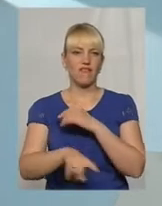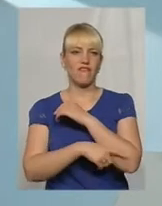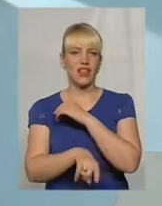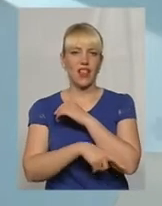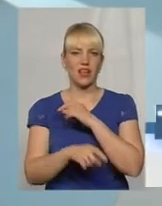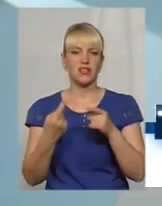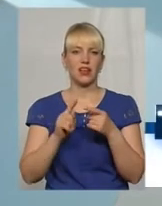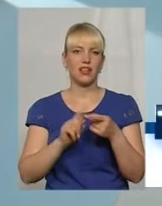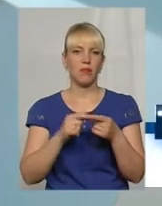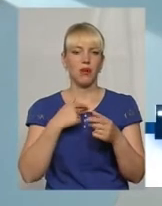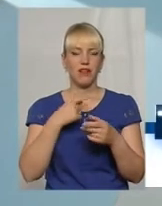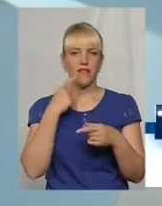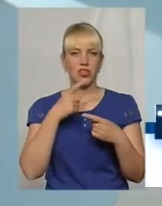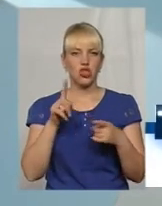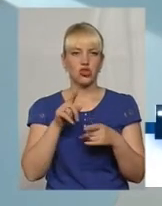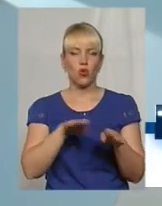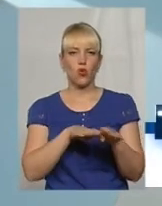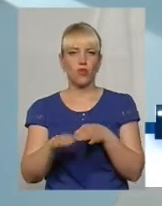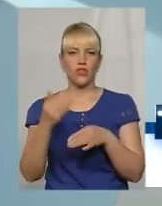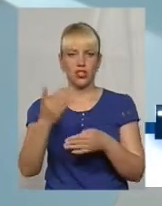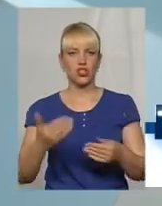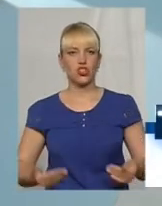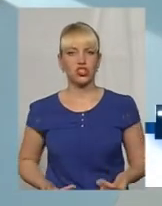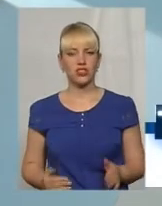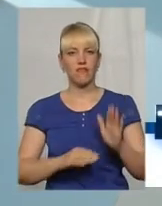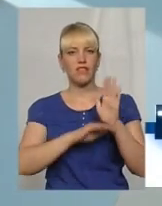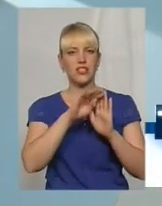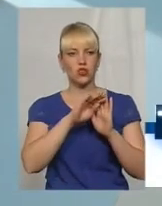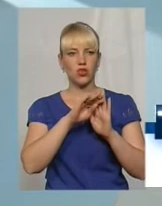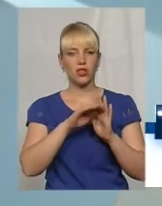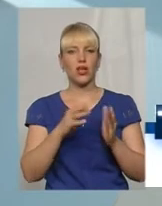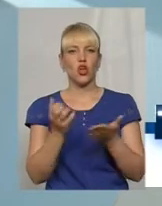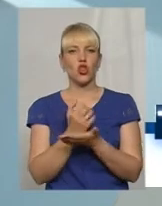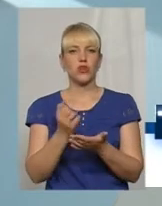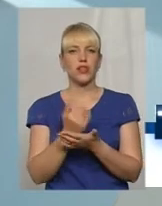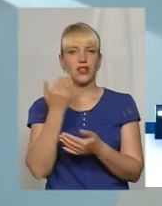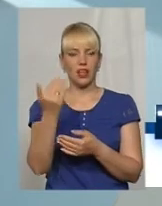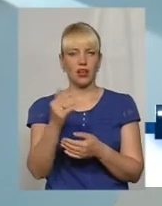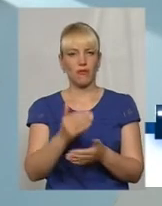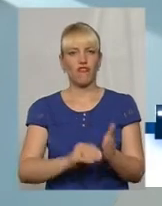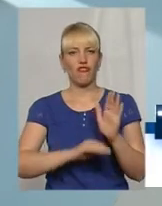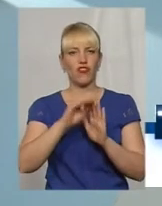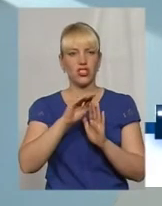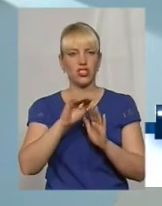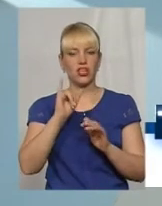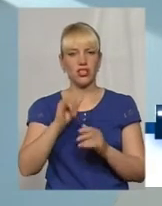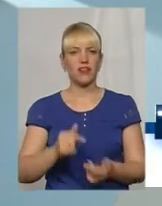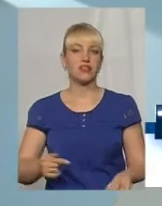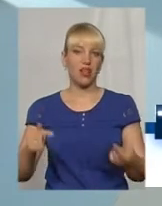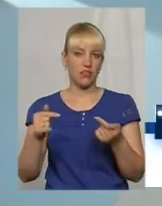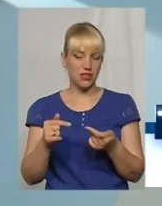виделив, що уровень їх життя високий, достатки у їхніх граждан високі, відповідно,